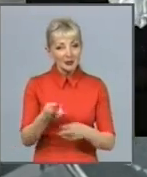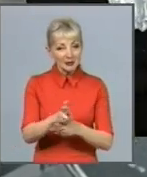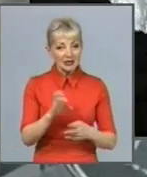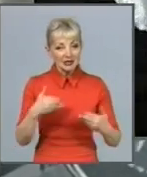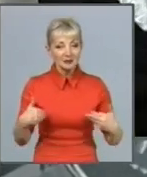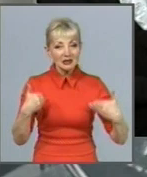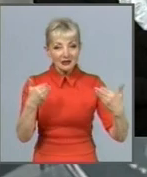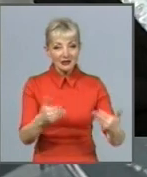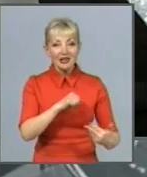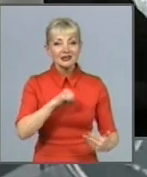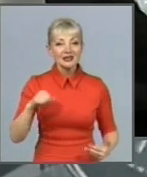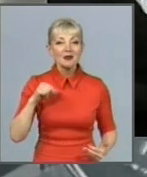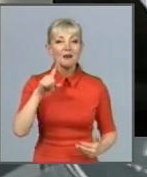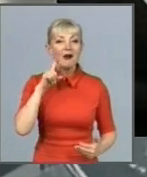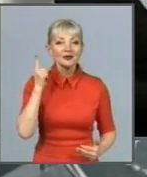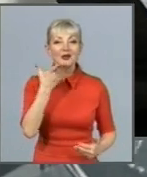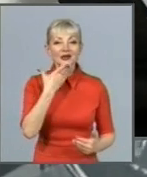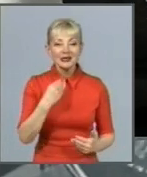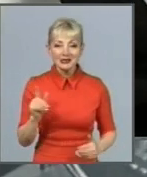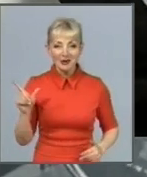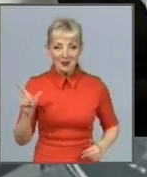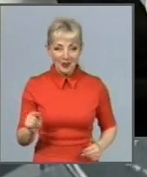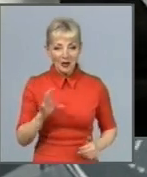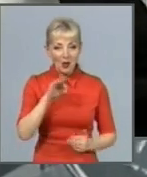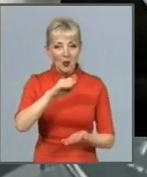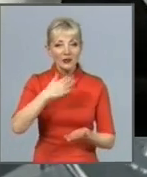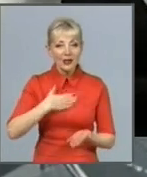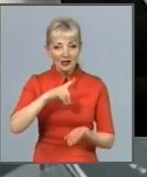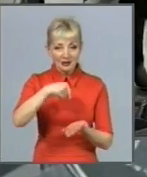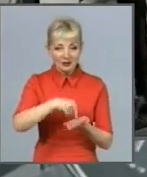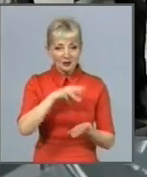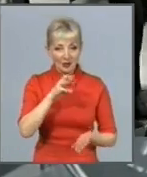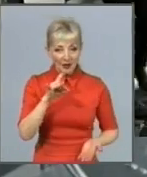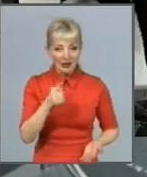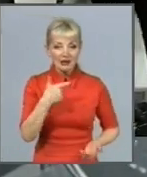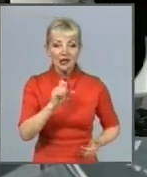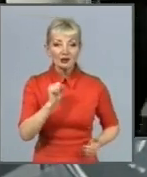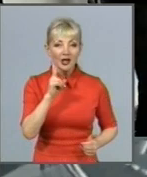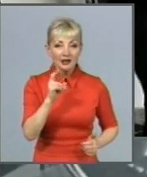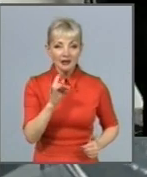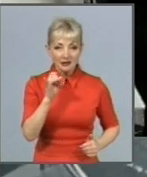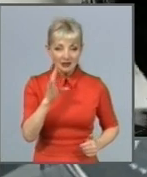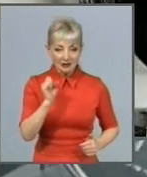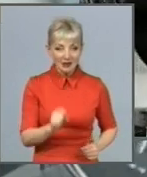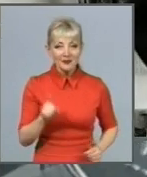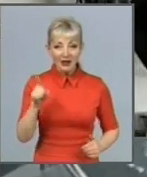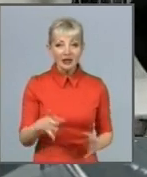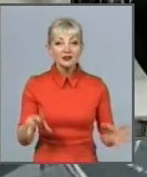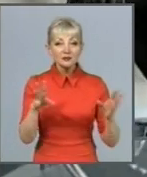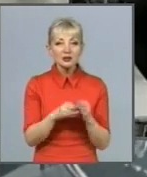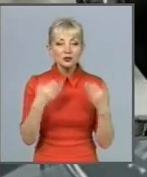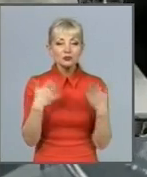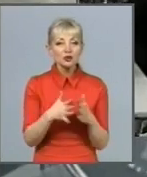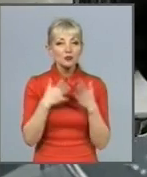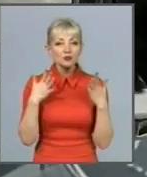красивих парень нашого міського голови Геннадія Кернеса. Вони разом вже більше, ніж півстоліття.